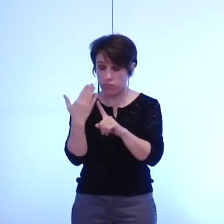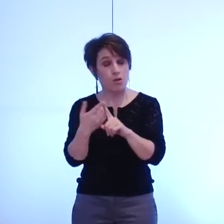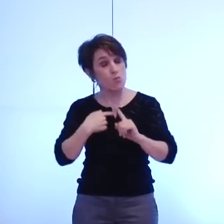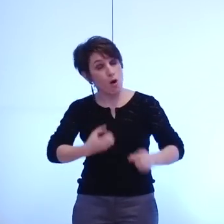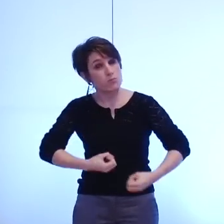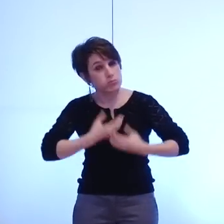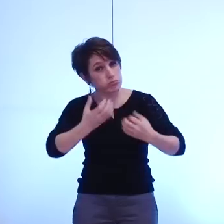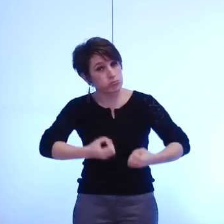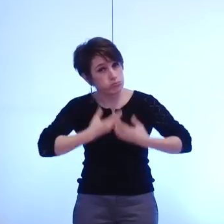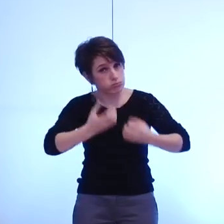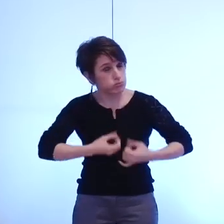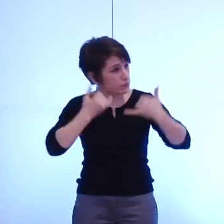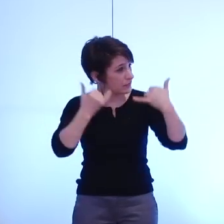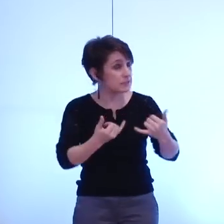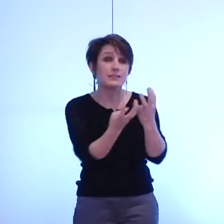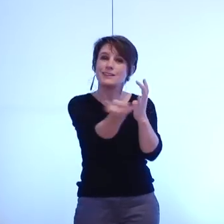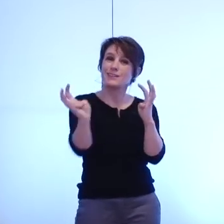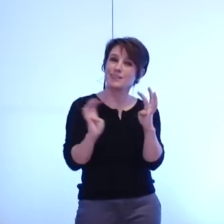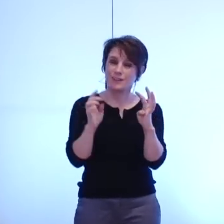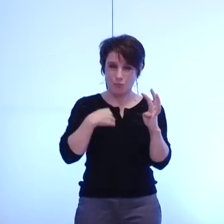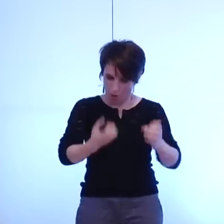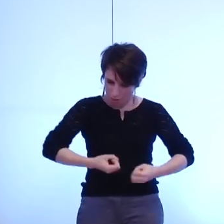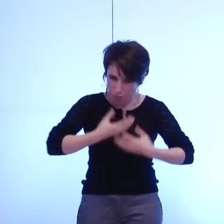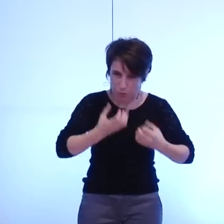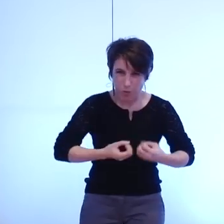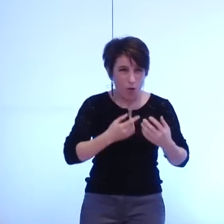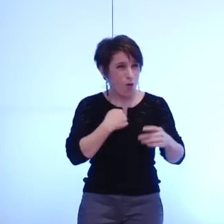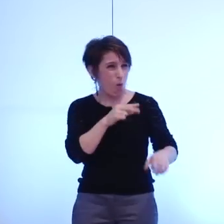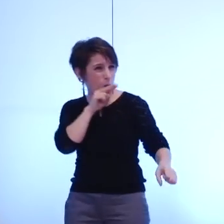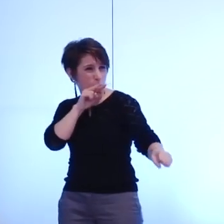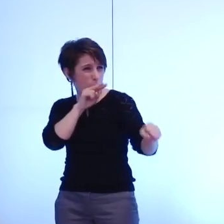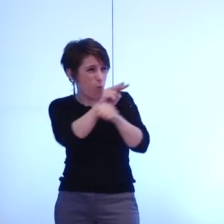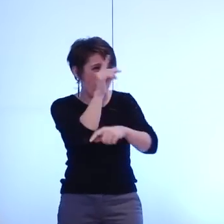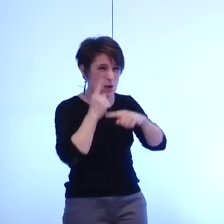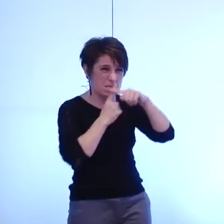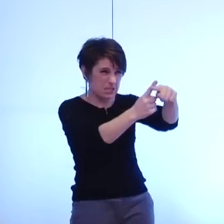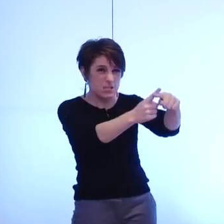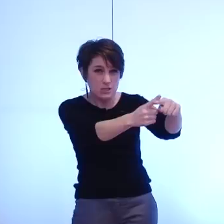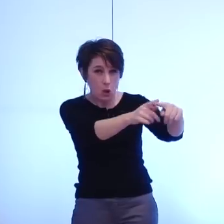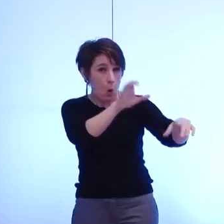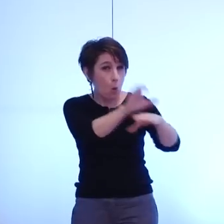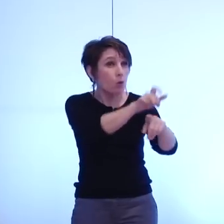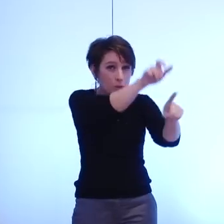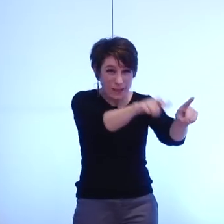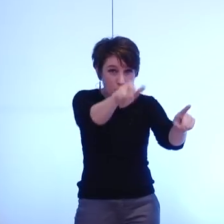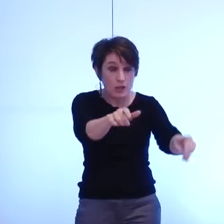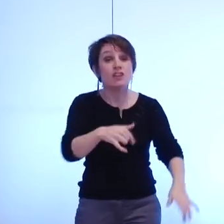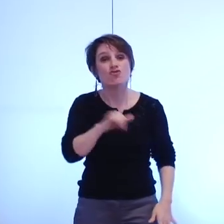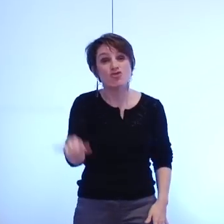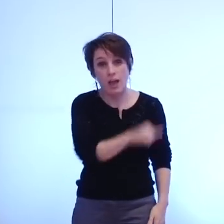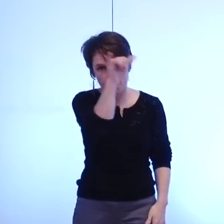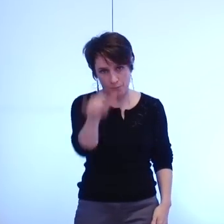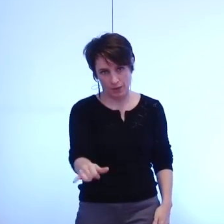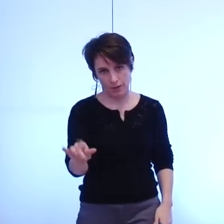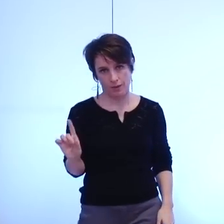dans cette enceinte des mises en cause personnelles et donc